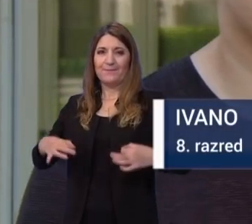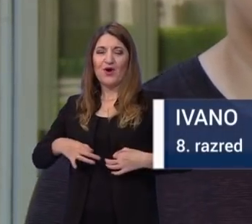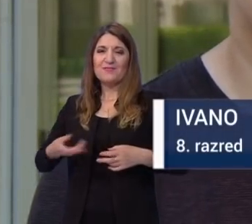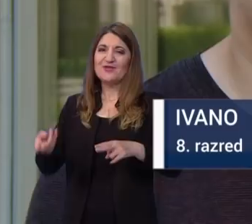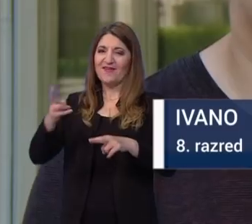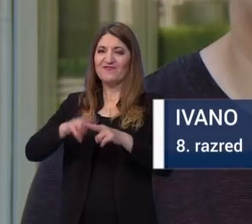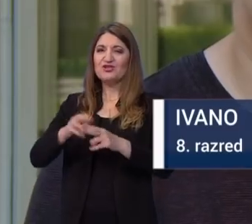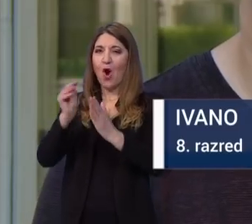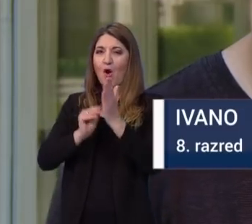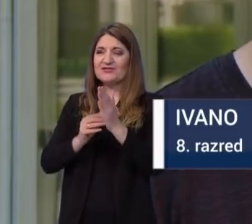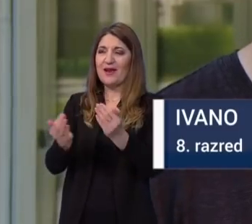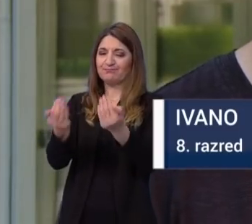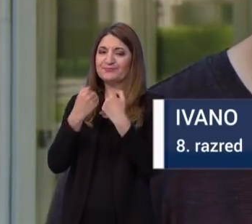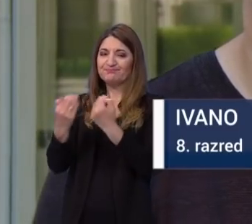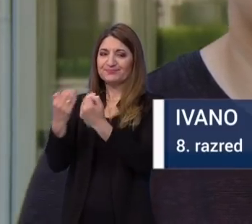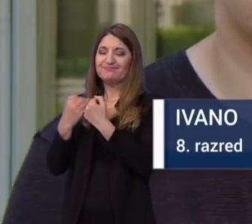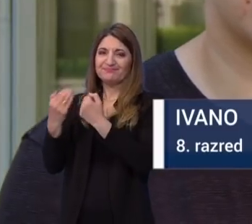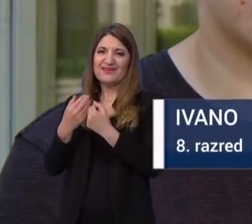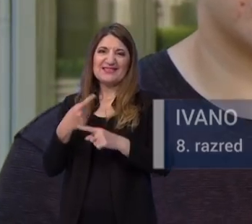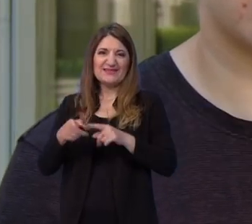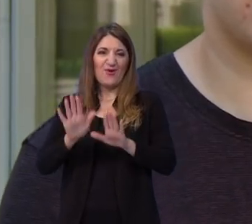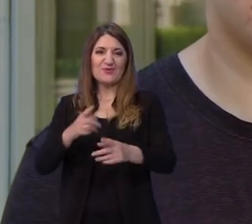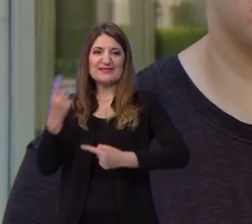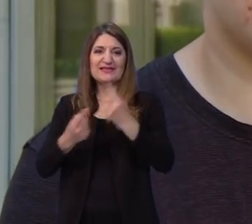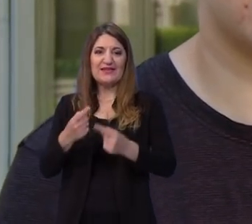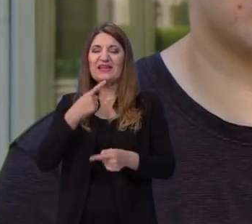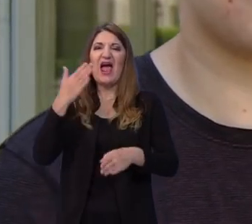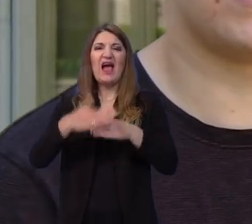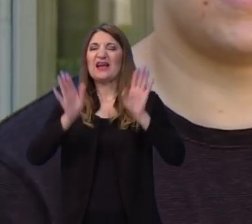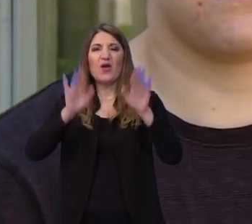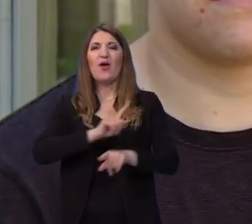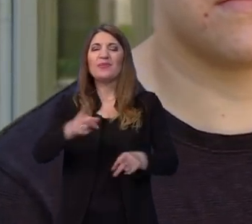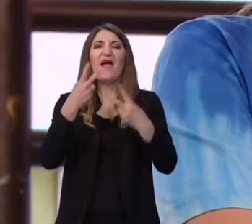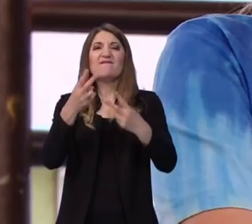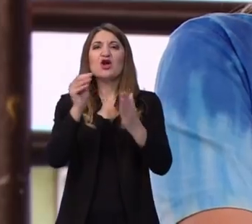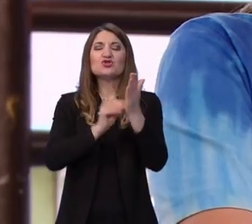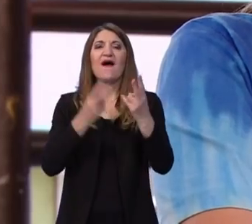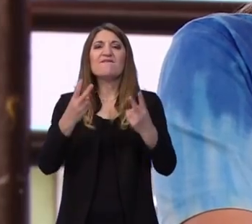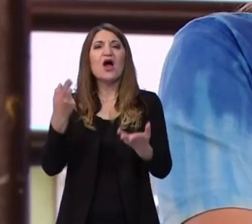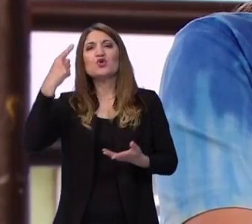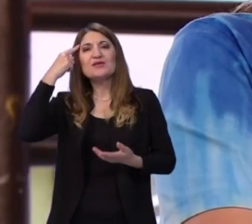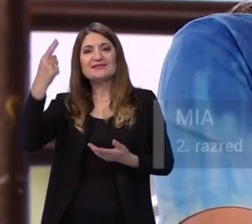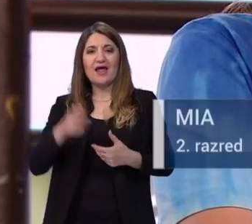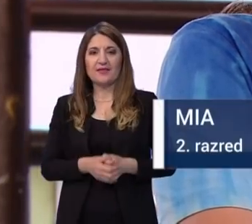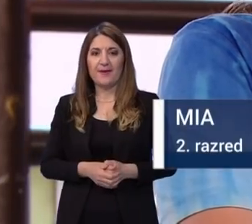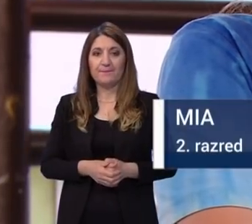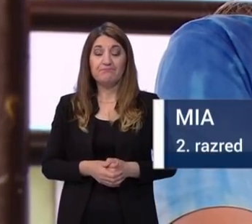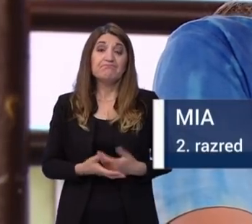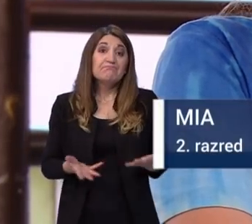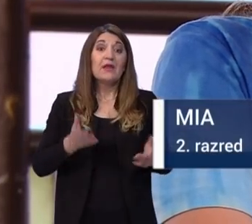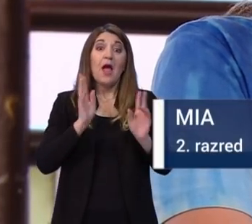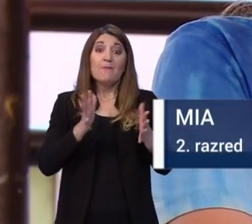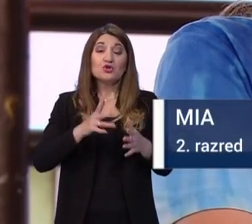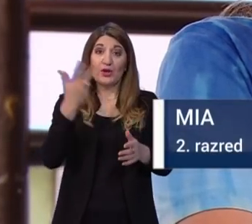ocjene, ali mislim da su i trebali kada oziramo sve okolnosti i na kraju nije bitna ocjena nego znanje. Ja mislim da ćemo možda u drugom